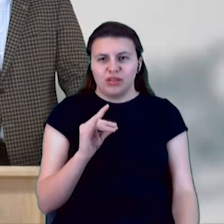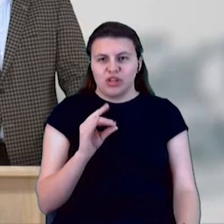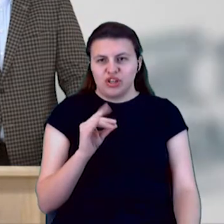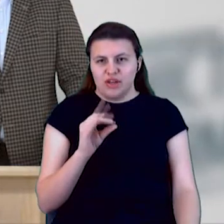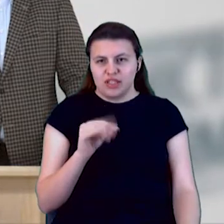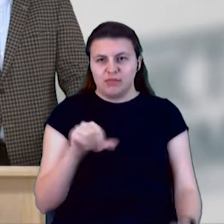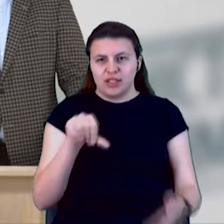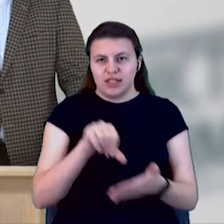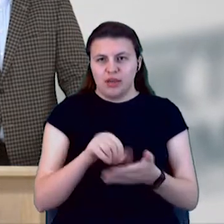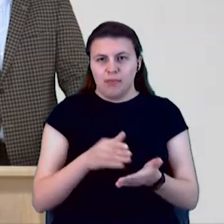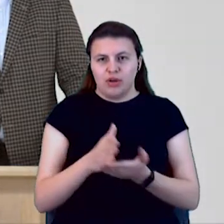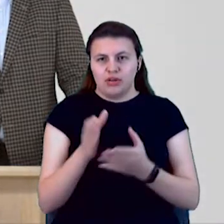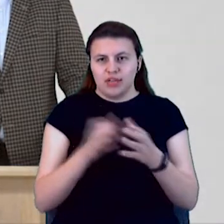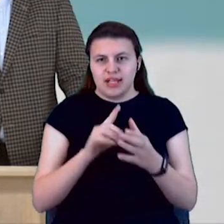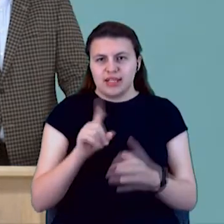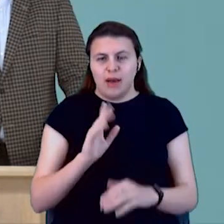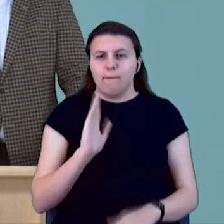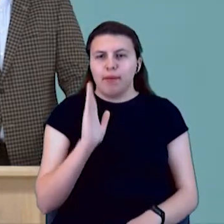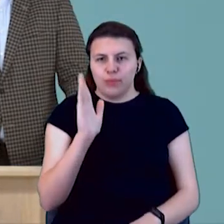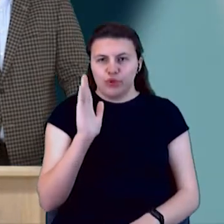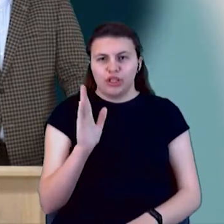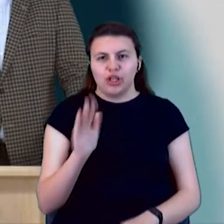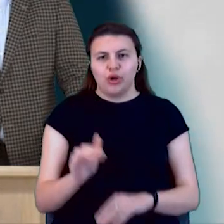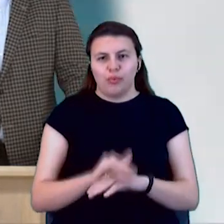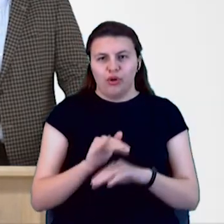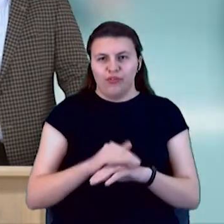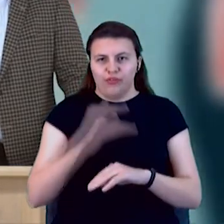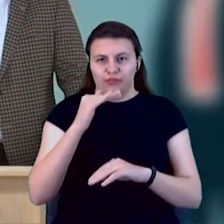партії «За майбутнє». Доброго вечора, шановні гості!